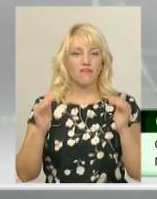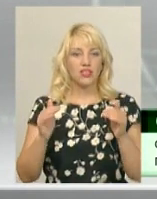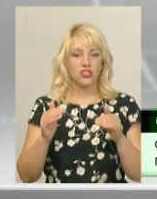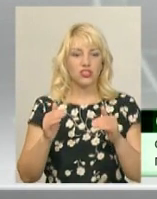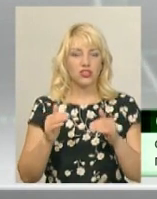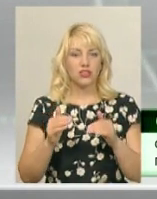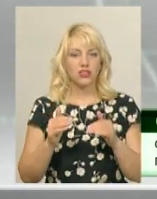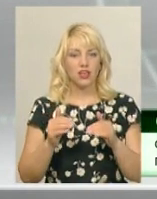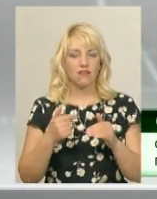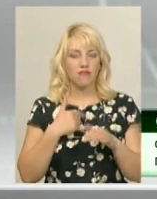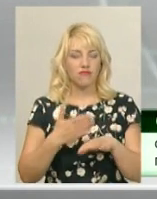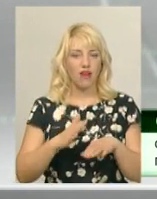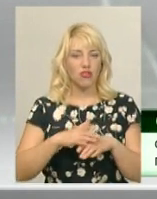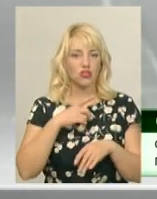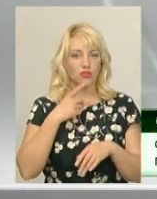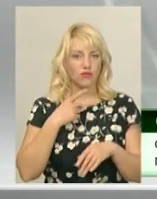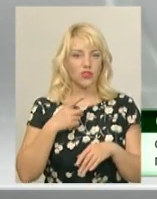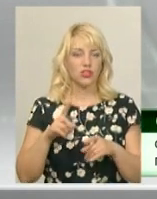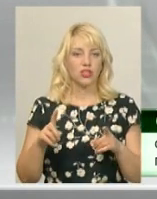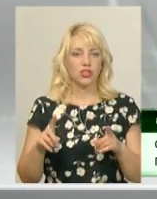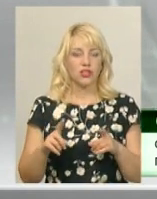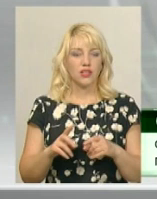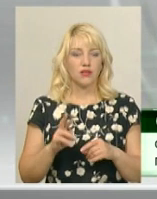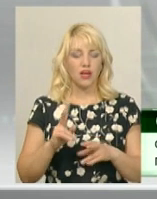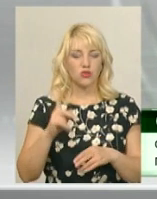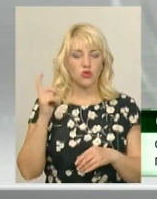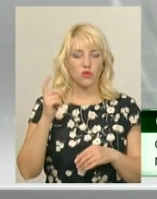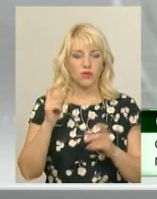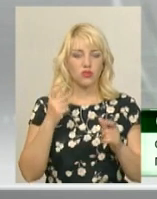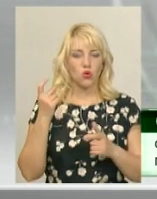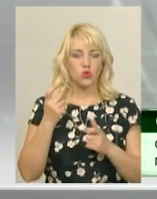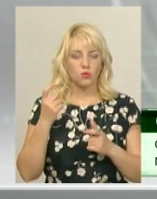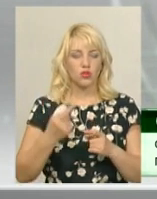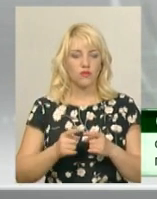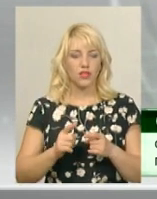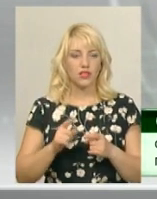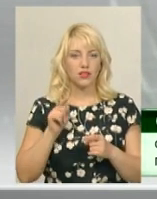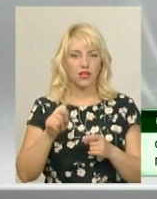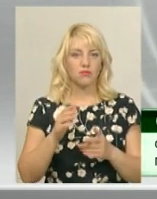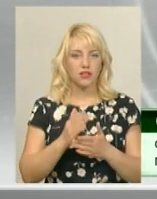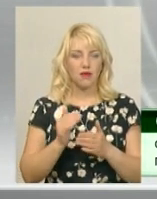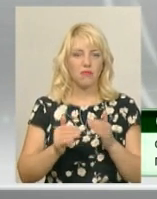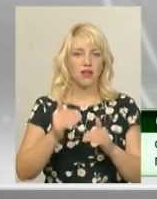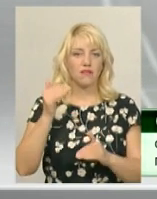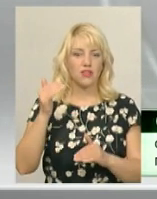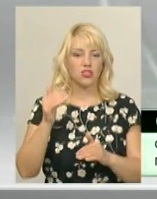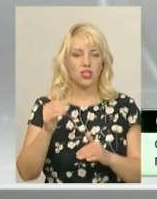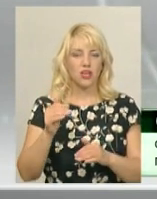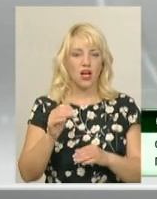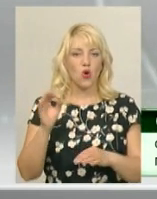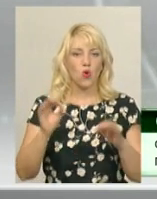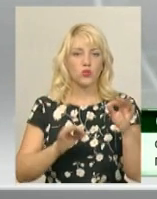судити, який саме слив якогось суб'єкта господарювання спочинив дане перевищення. Там є перевищення органично допустимої